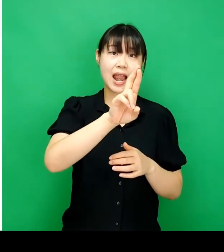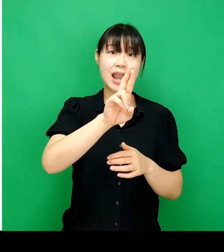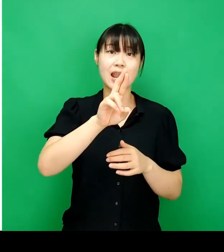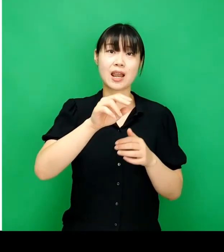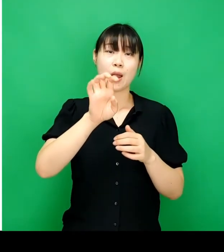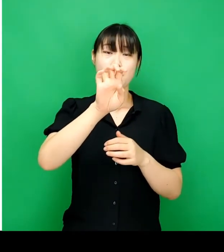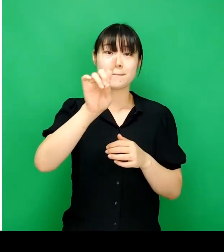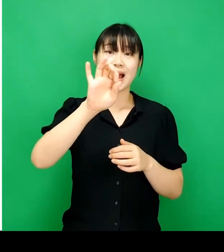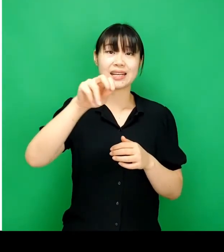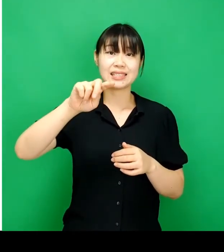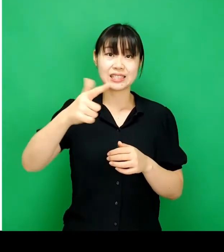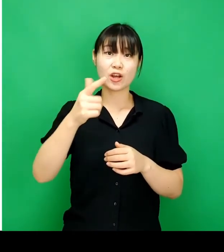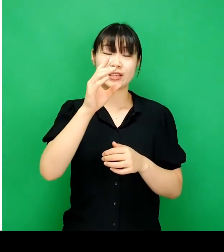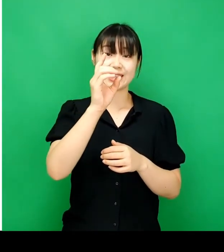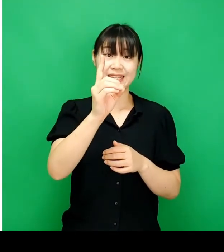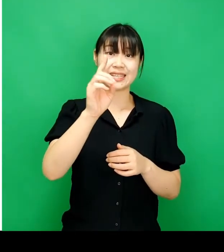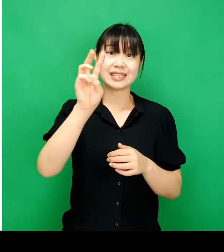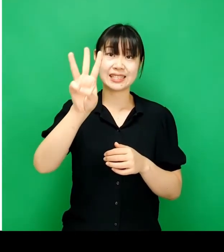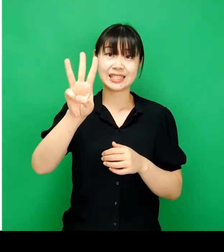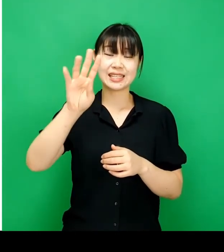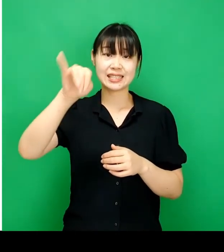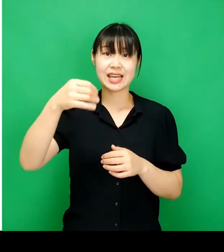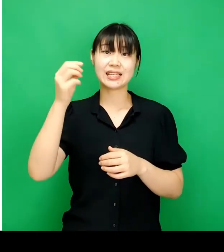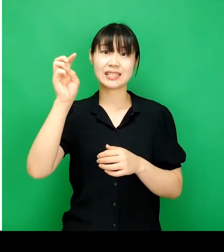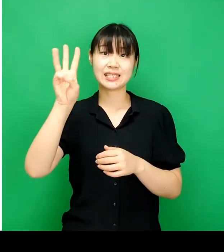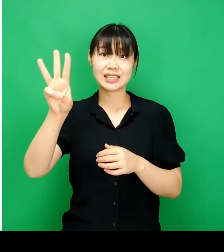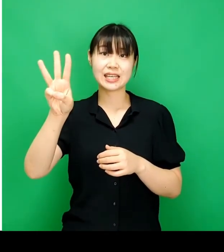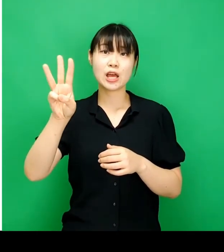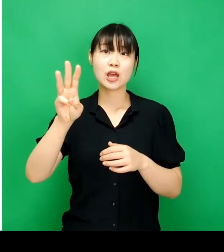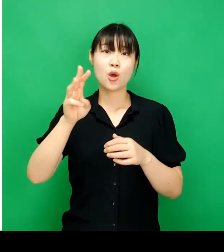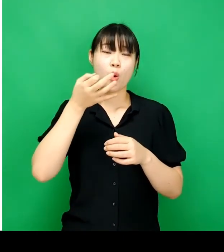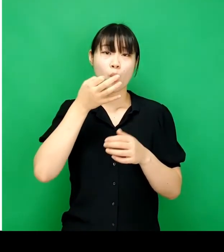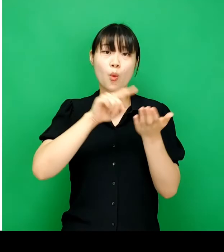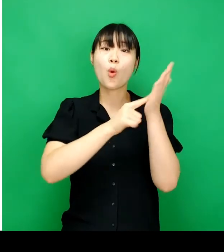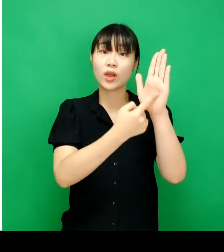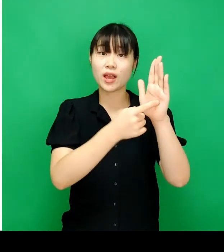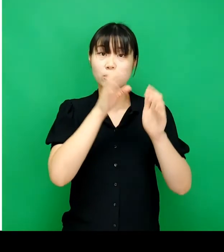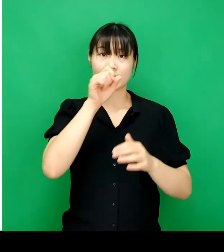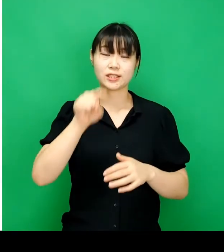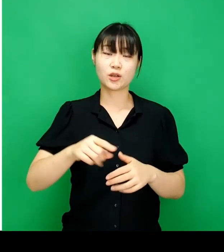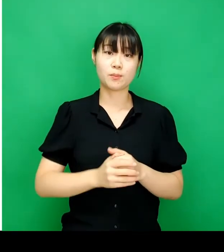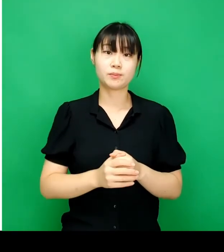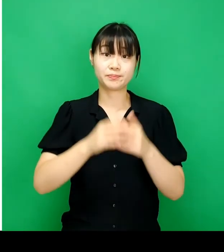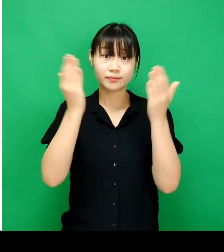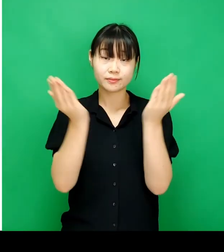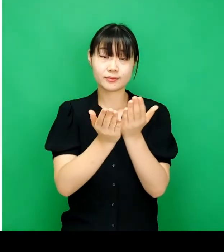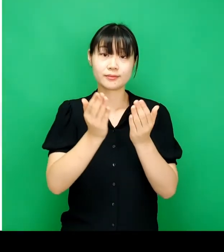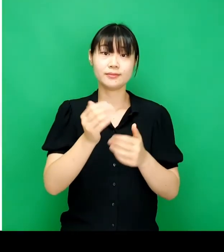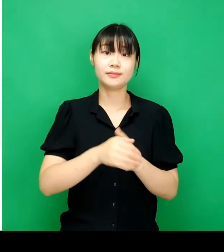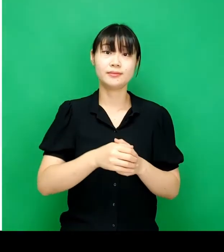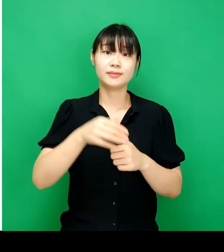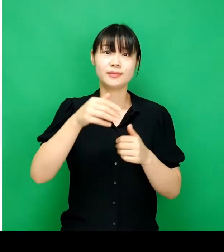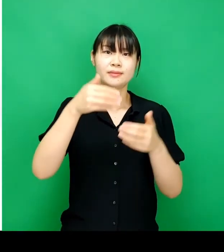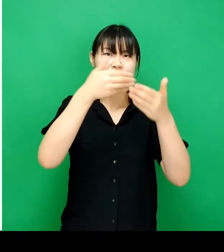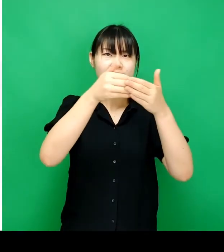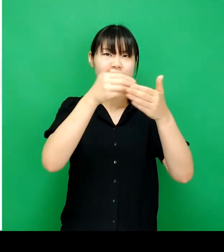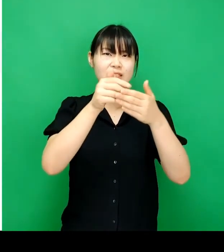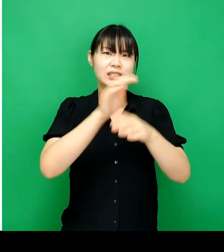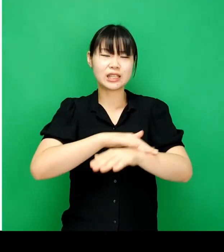코딩으로 데이터를 시각화할 때 주로 사용되는 R, Python, D3JS의 코드를 공개해주는 것이 장점입니다.